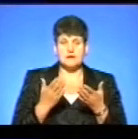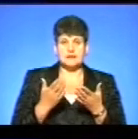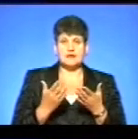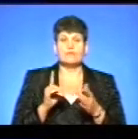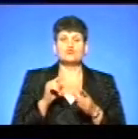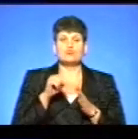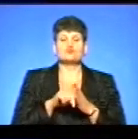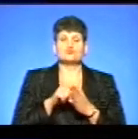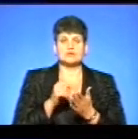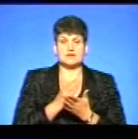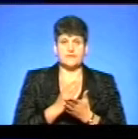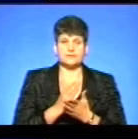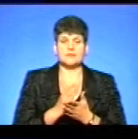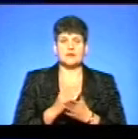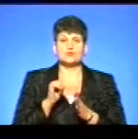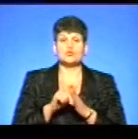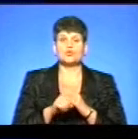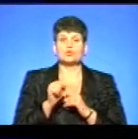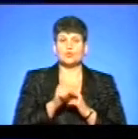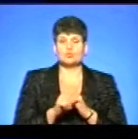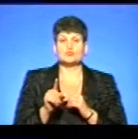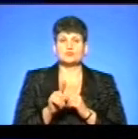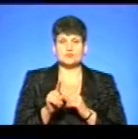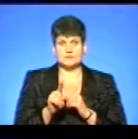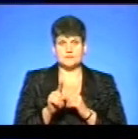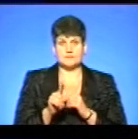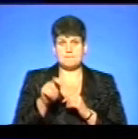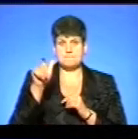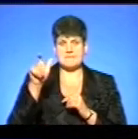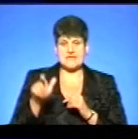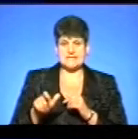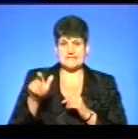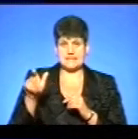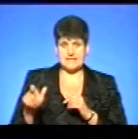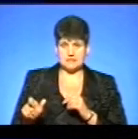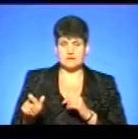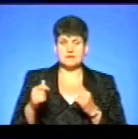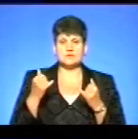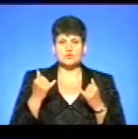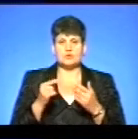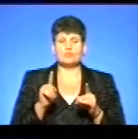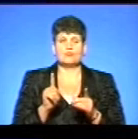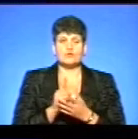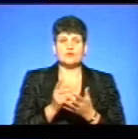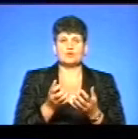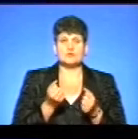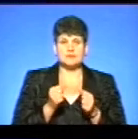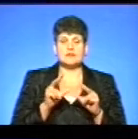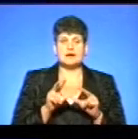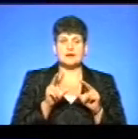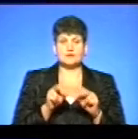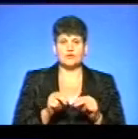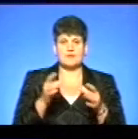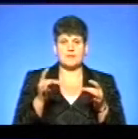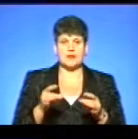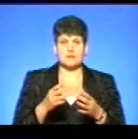чому суть. В тому суть, що, значить, пацієнти сьогодні повинні отримати відповідний гарантований пакет